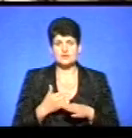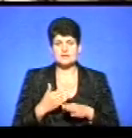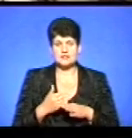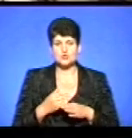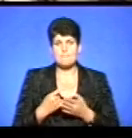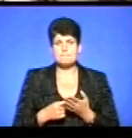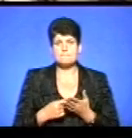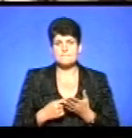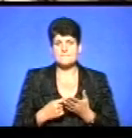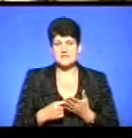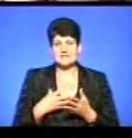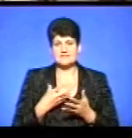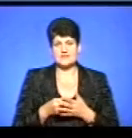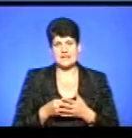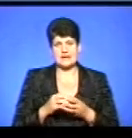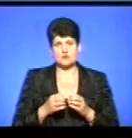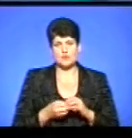підтвердити цей результат.